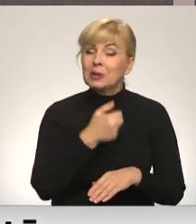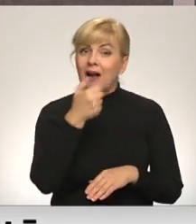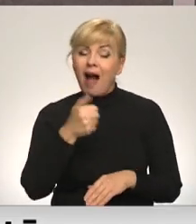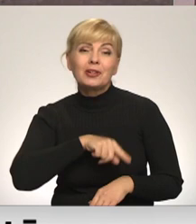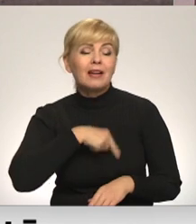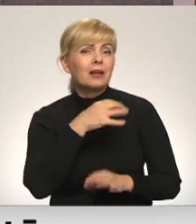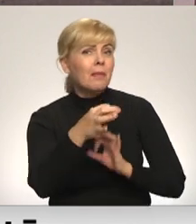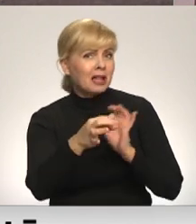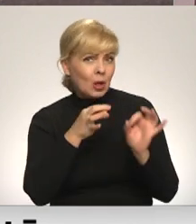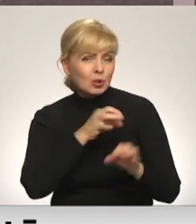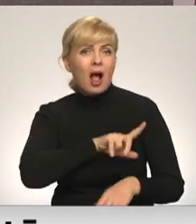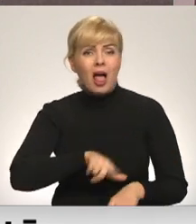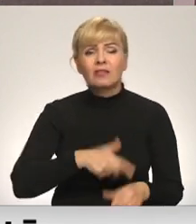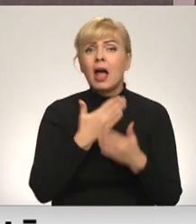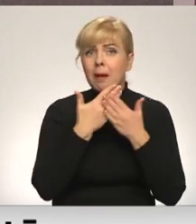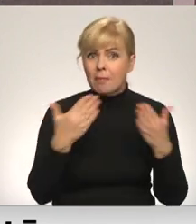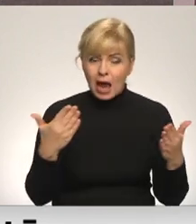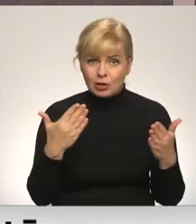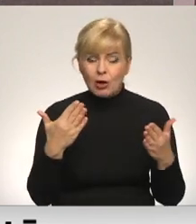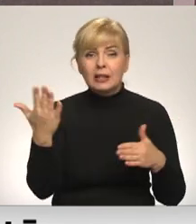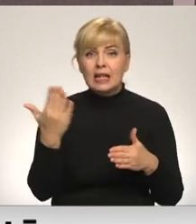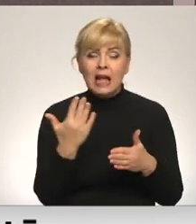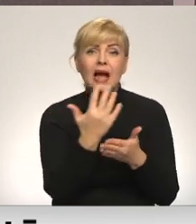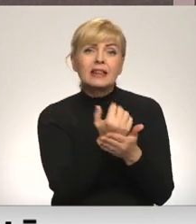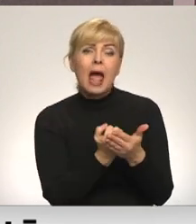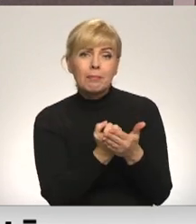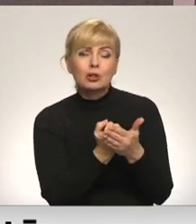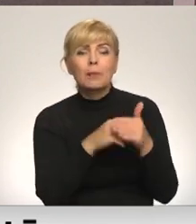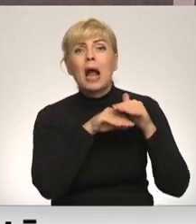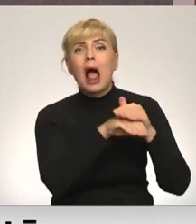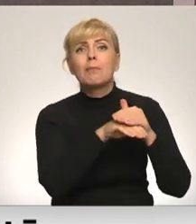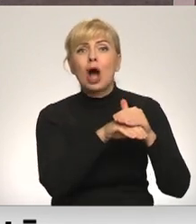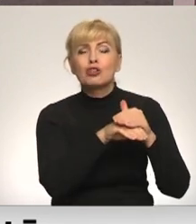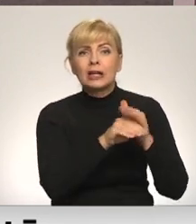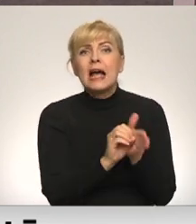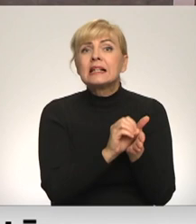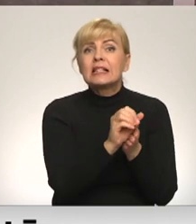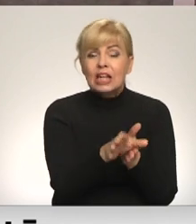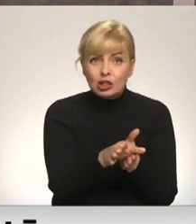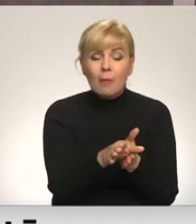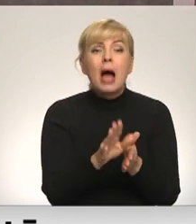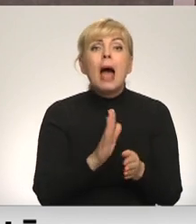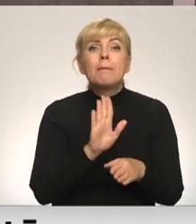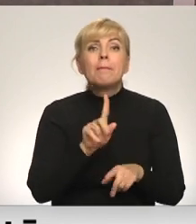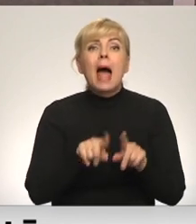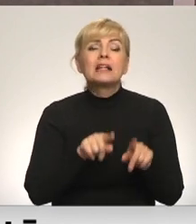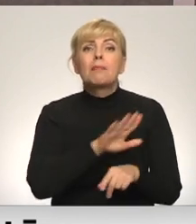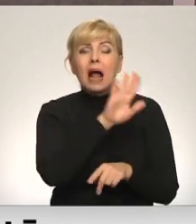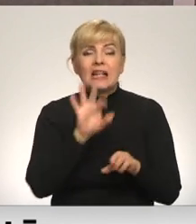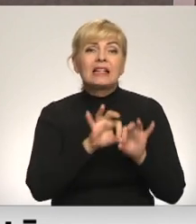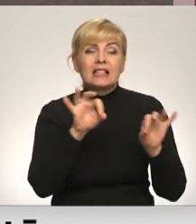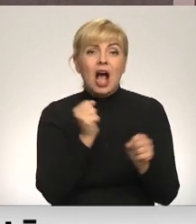ilgām diskusijām Latvijā beidzot ienāk depozīta iepakojuma sistēma. Tā sāks darboties jau pēc pāris dienām un daudz viet